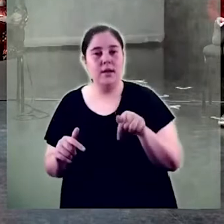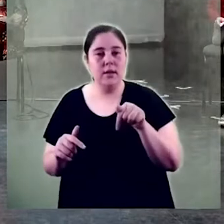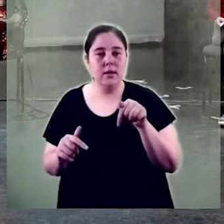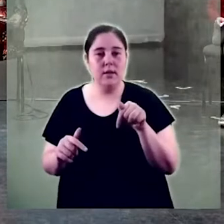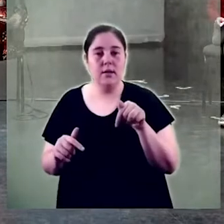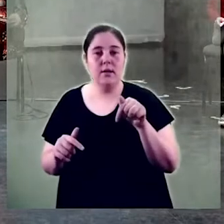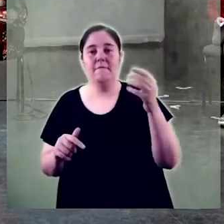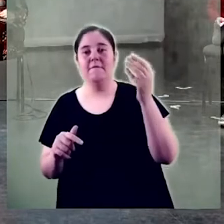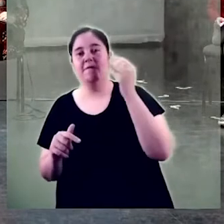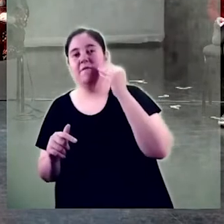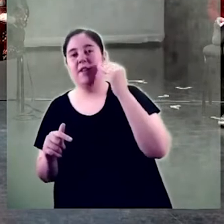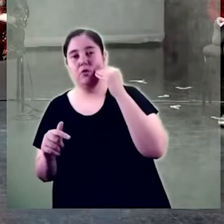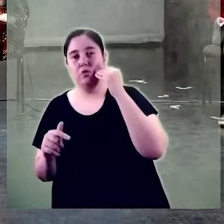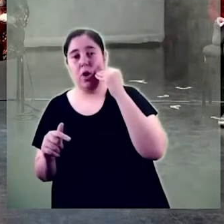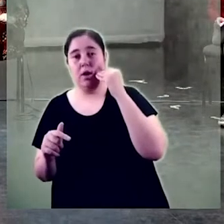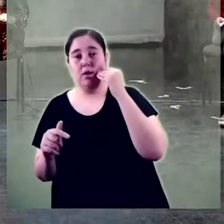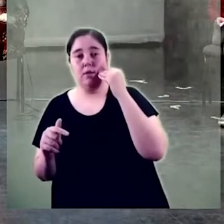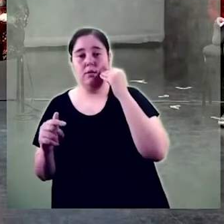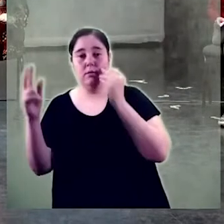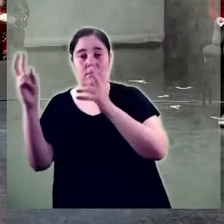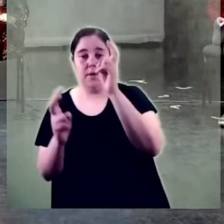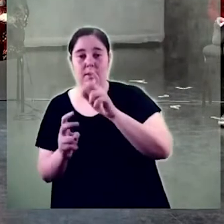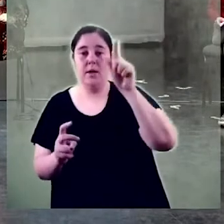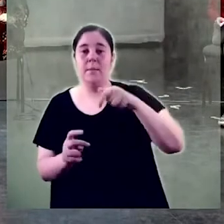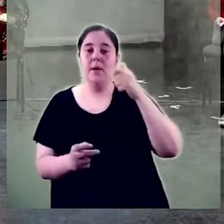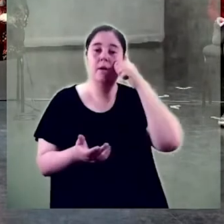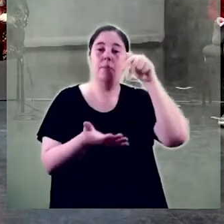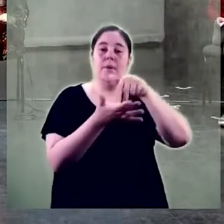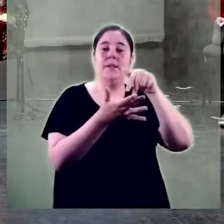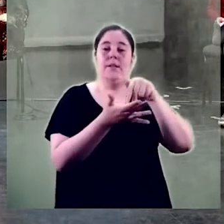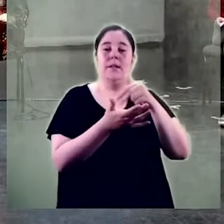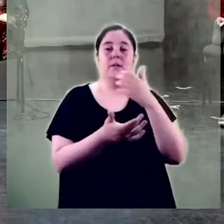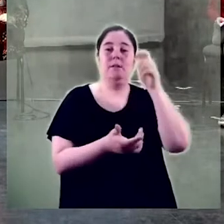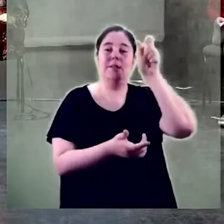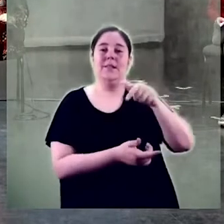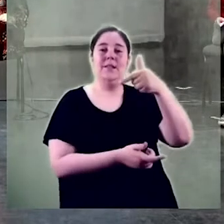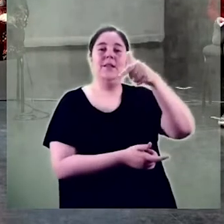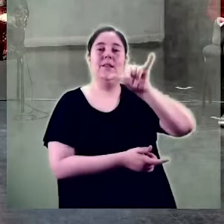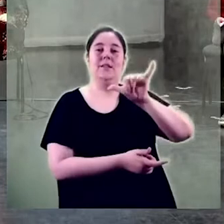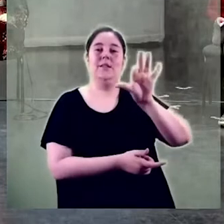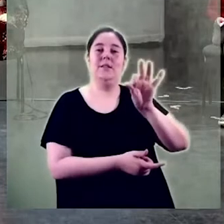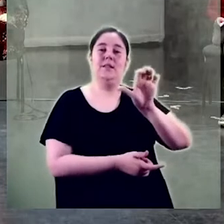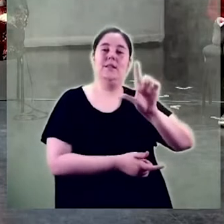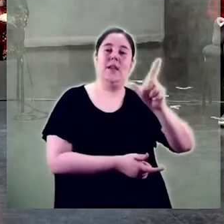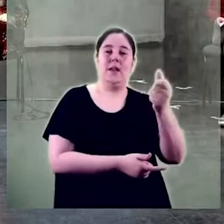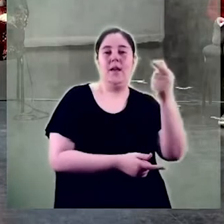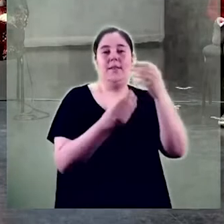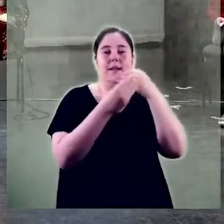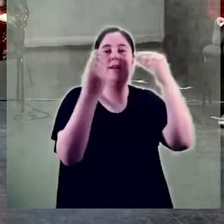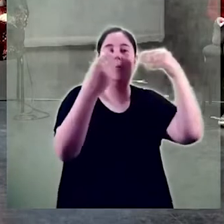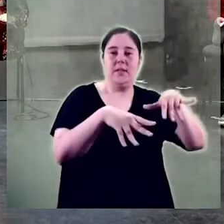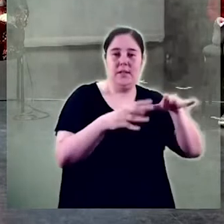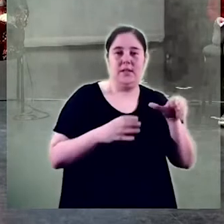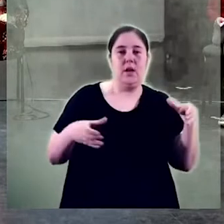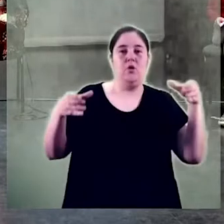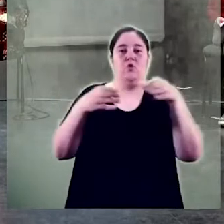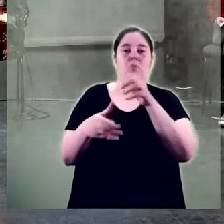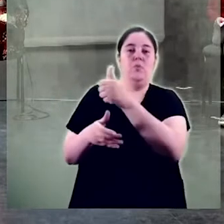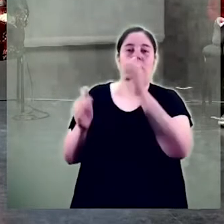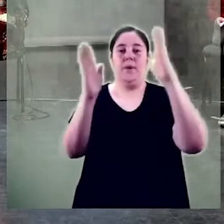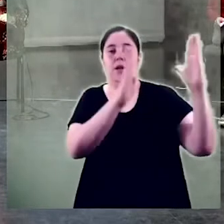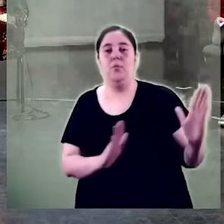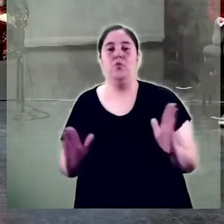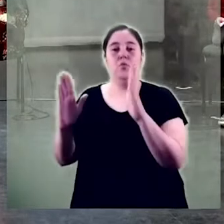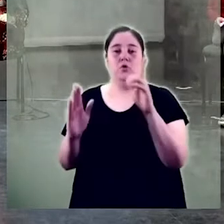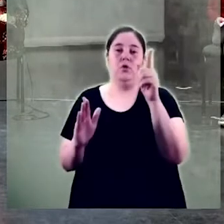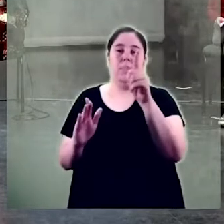virtuals i tenim els presencials, tenim la Gisela que serà la persona que representa tota aquesta primera promoció i